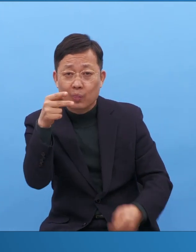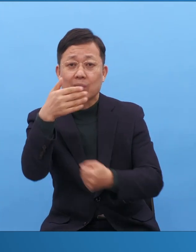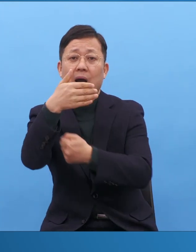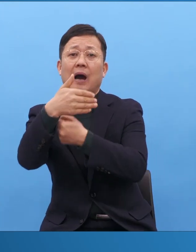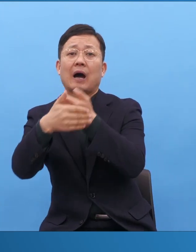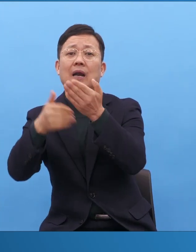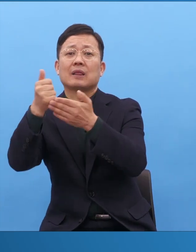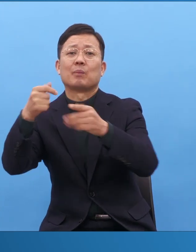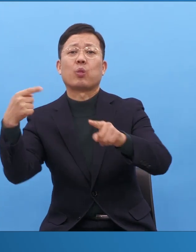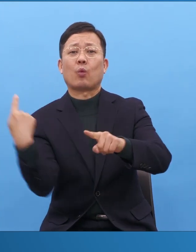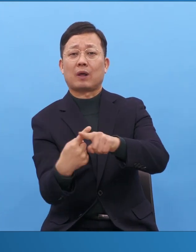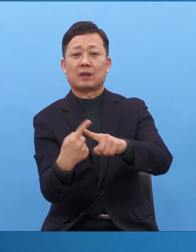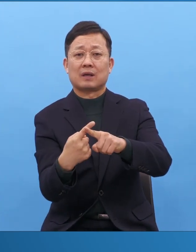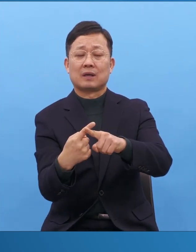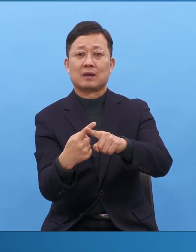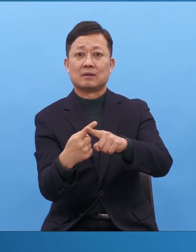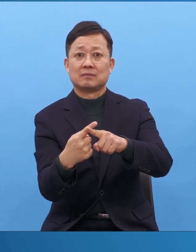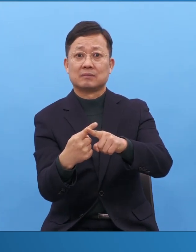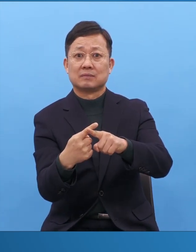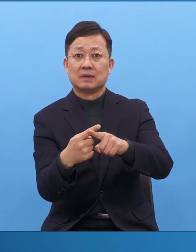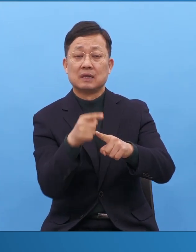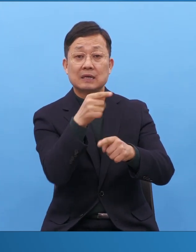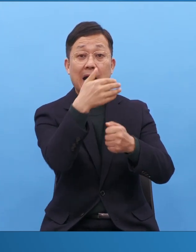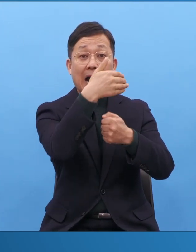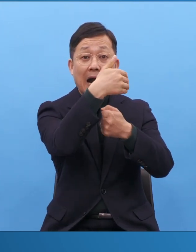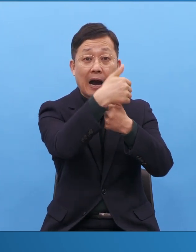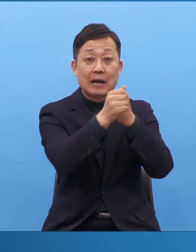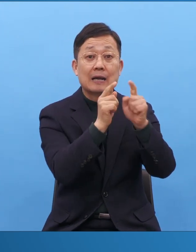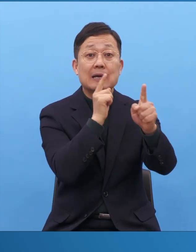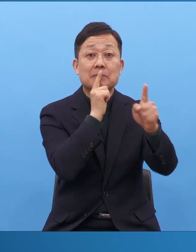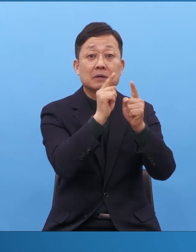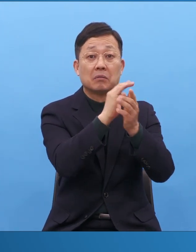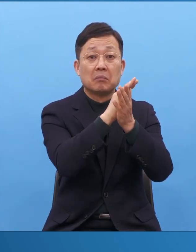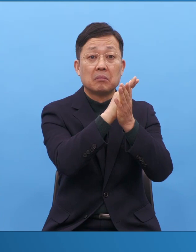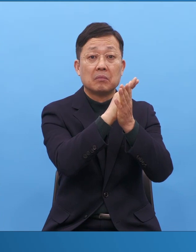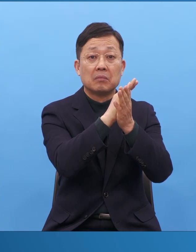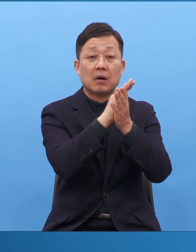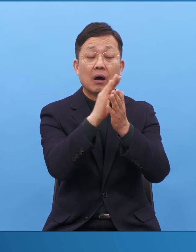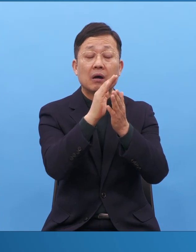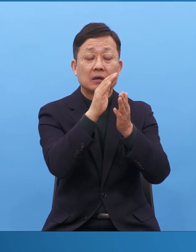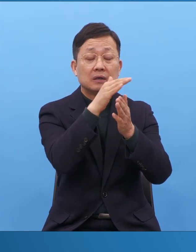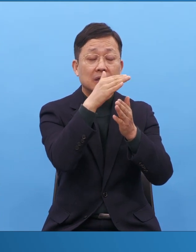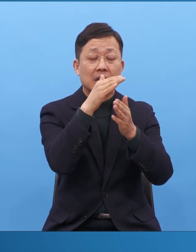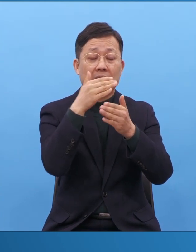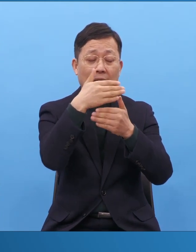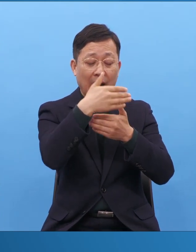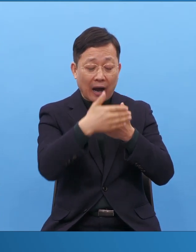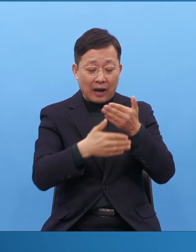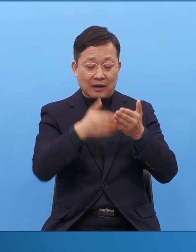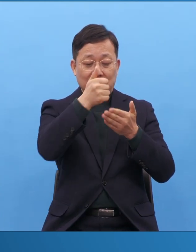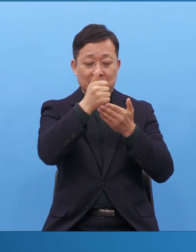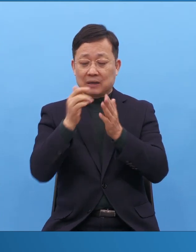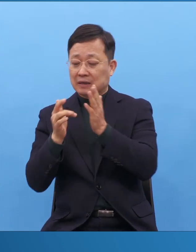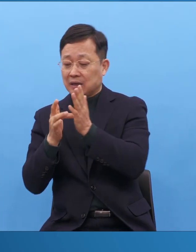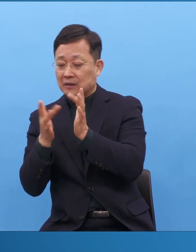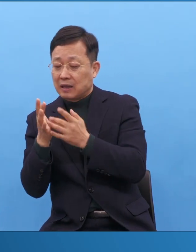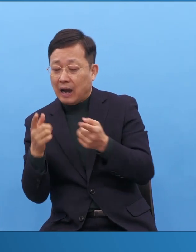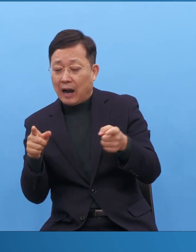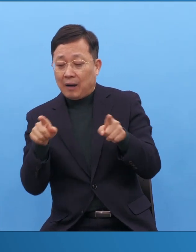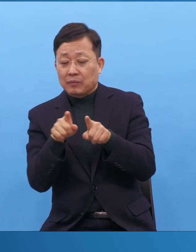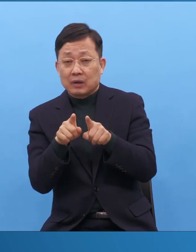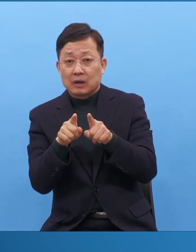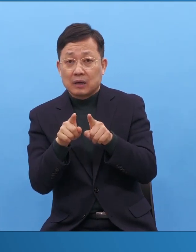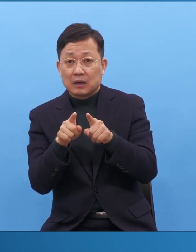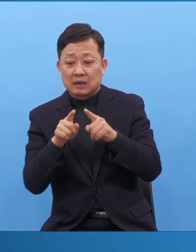그가 예수는 말이죠. 예수님이 하나님과 함께 모든 것을 창조했다고 되어 있어요. 엄청난